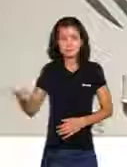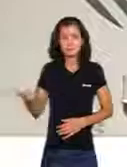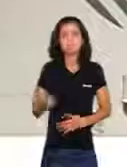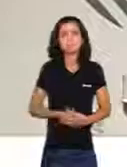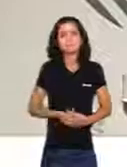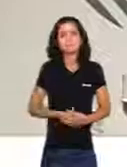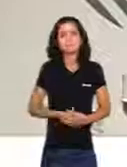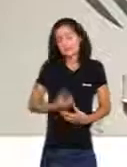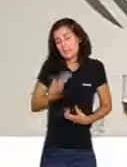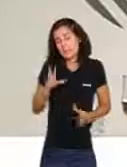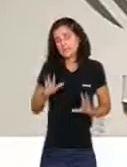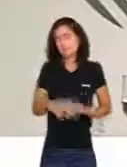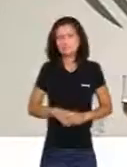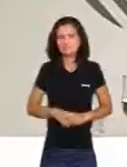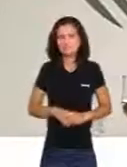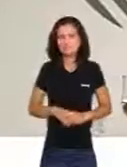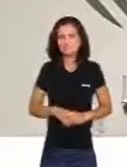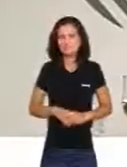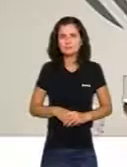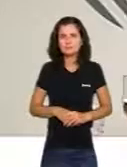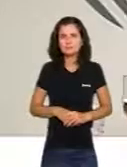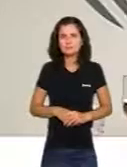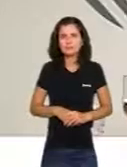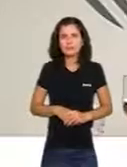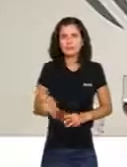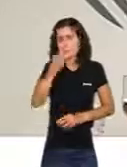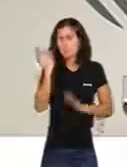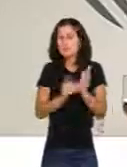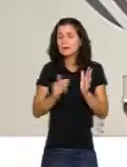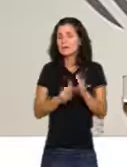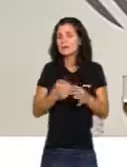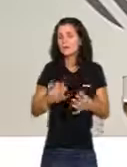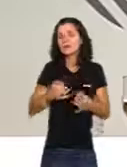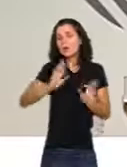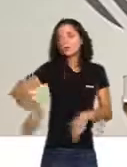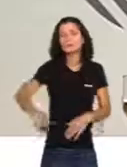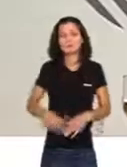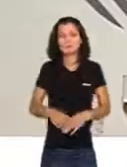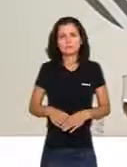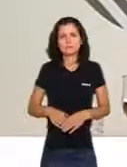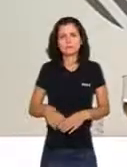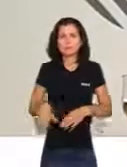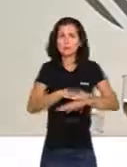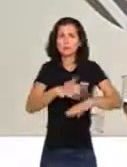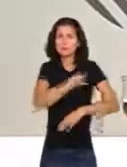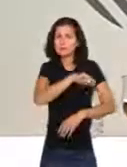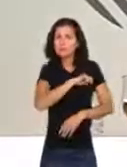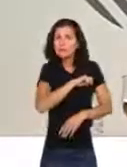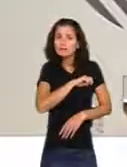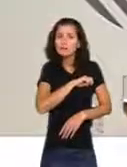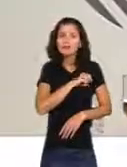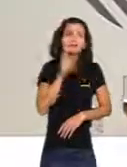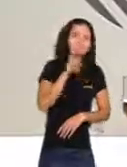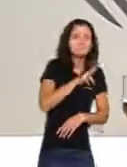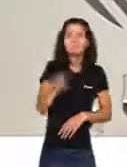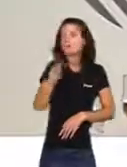Estaria bé que deixàrem de ser els últims per al govern d'Espanya i